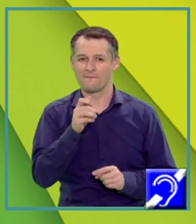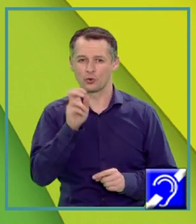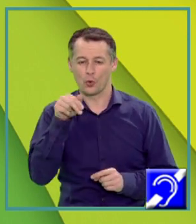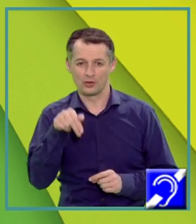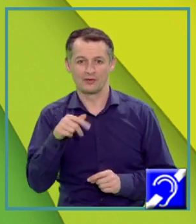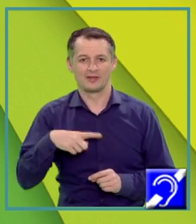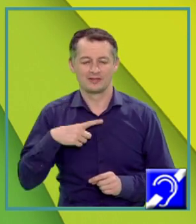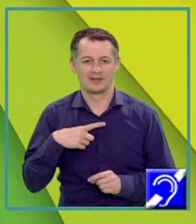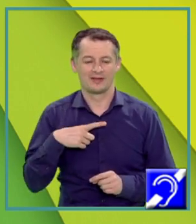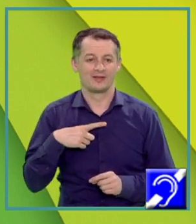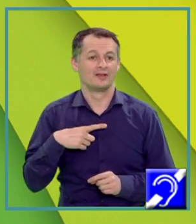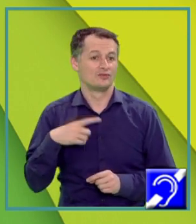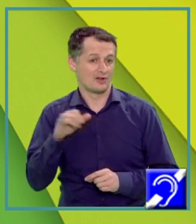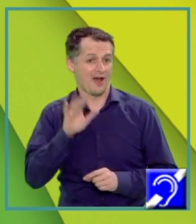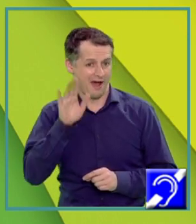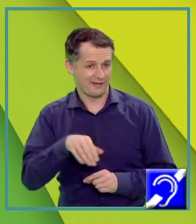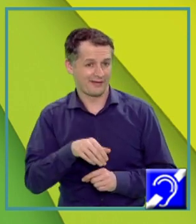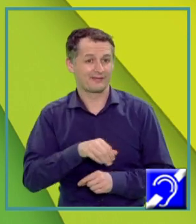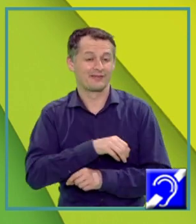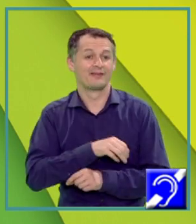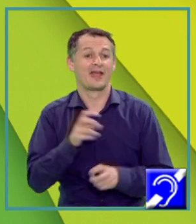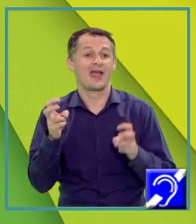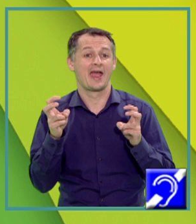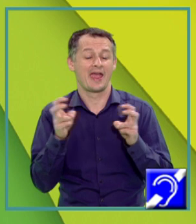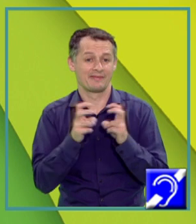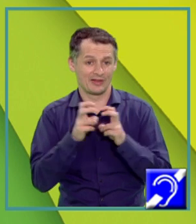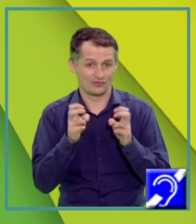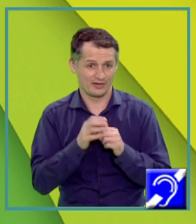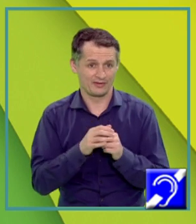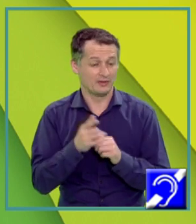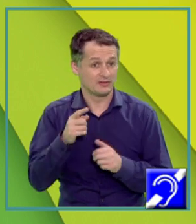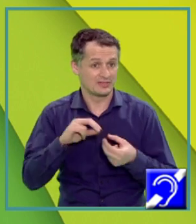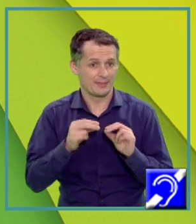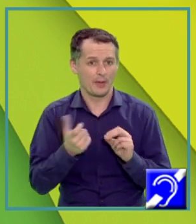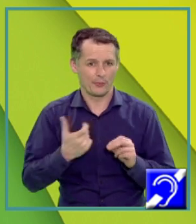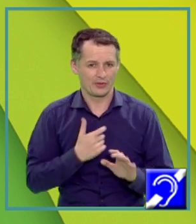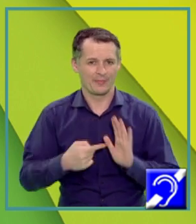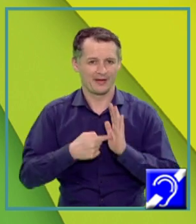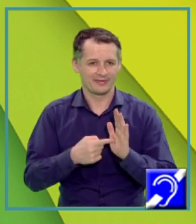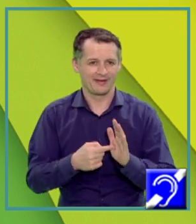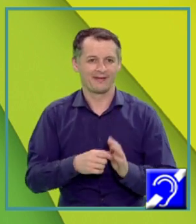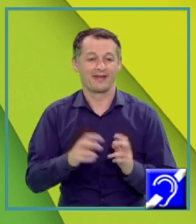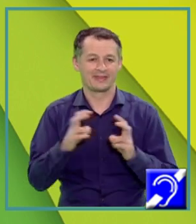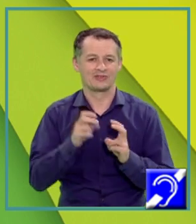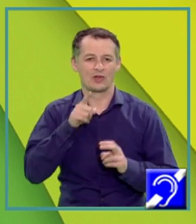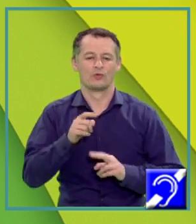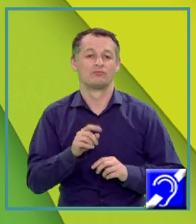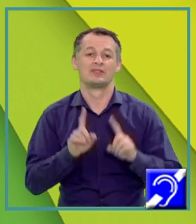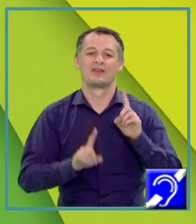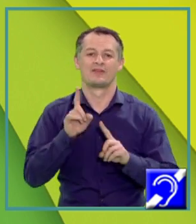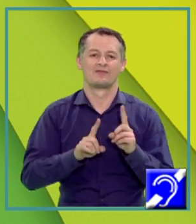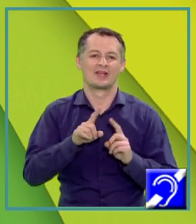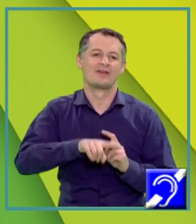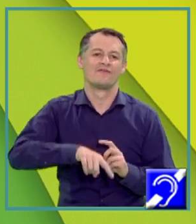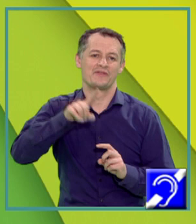purtătorul cantității de energie, înseamnă că putem exprima energia sa în funcție de